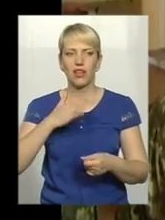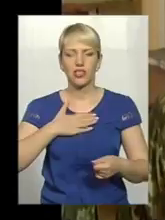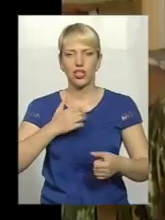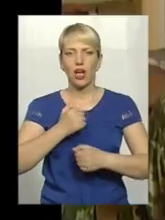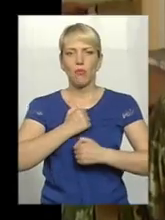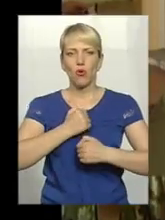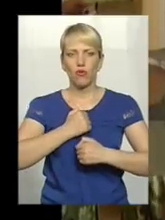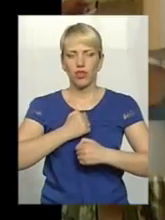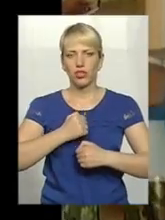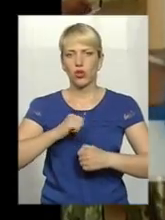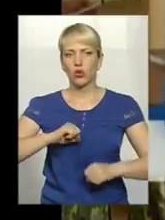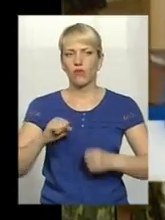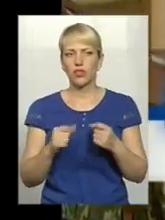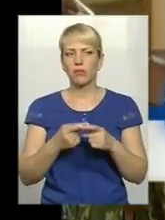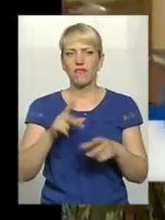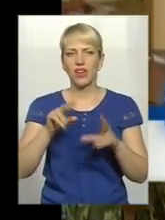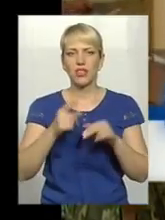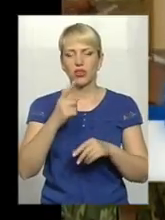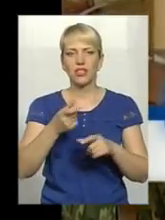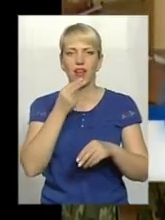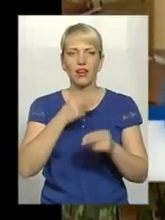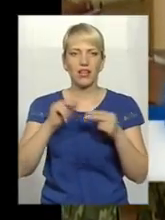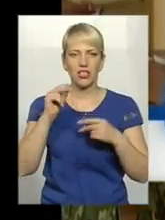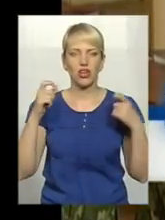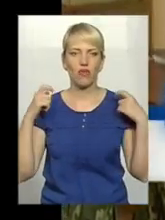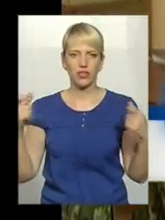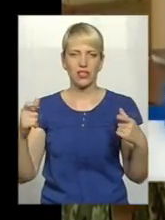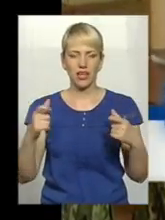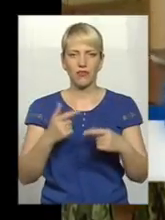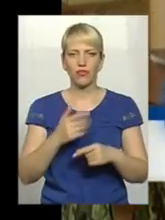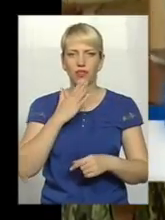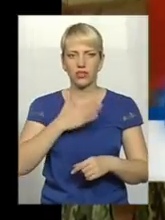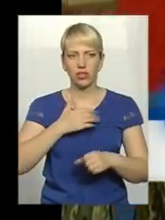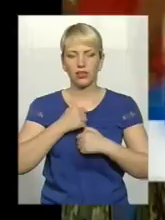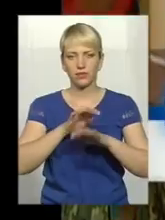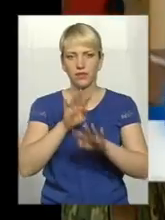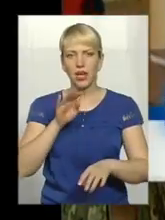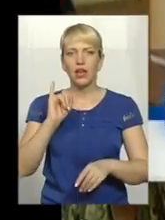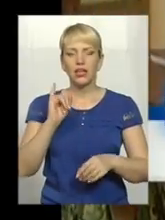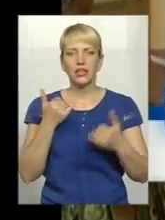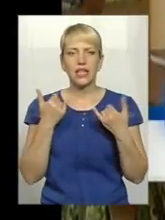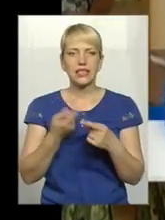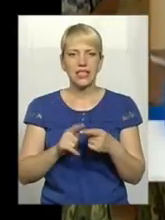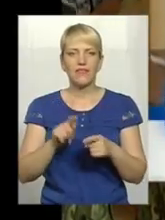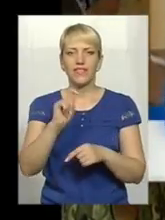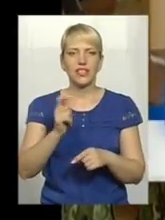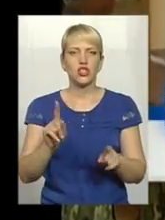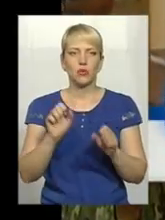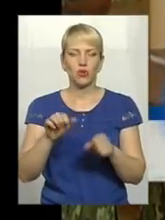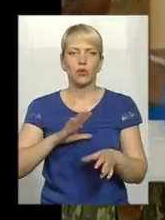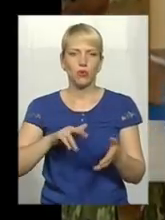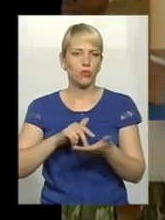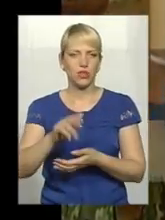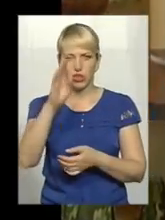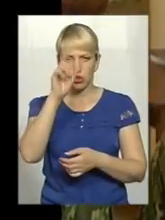вважаємо, це один з найкращих офіцерів Збройних сил України. На цій війні все, що можна було пройти, цей